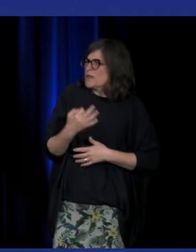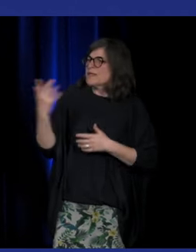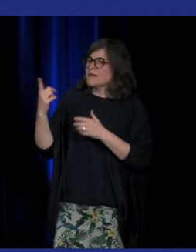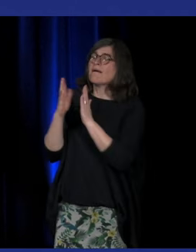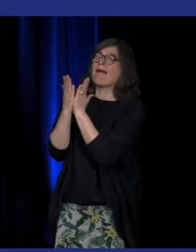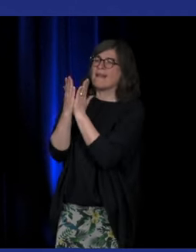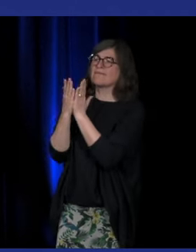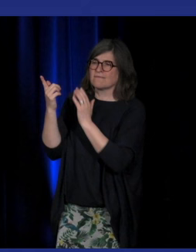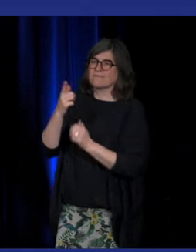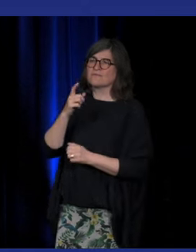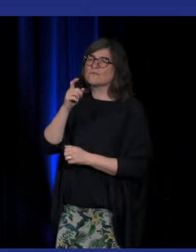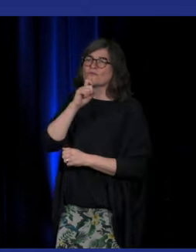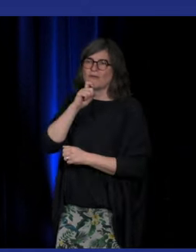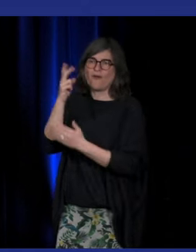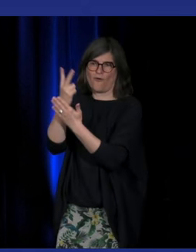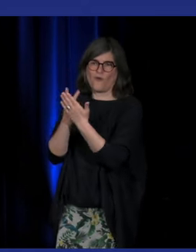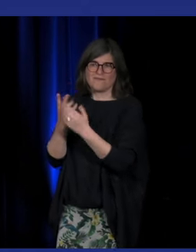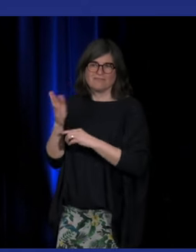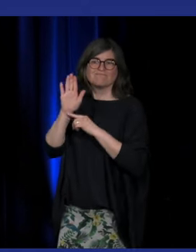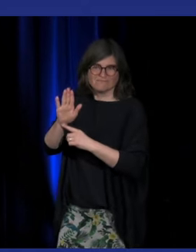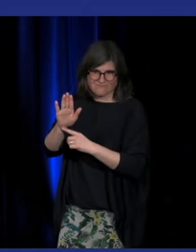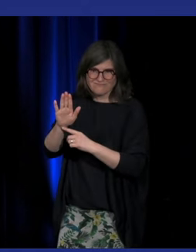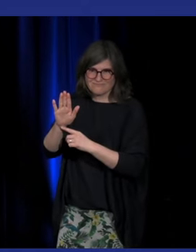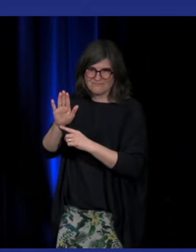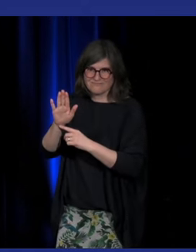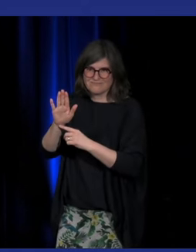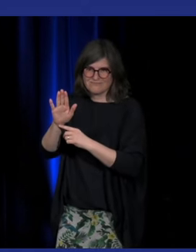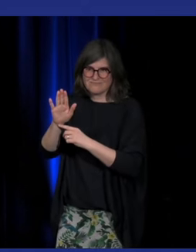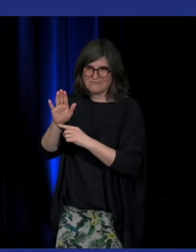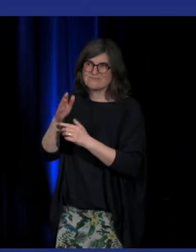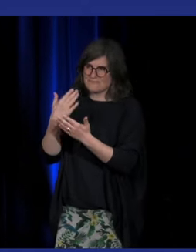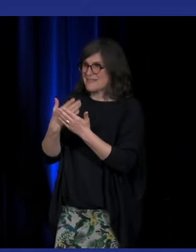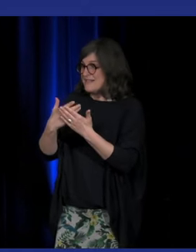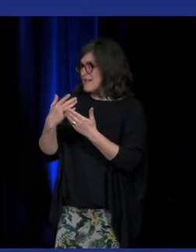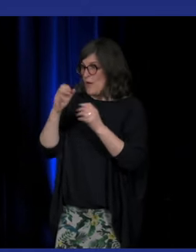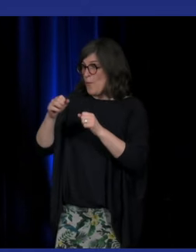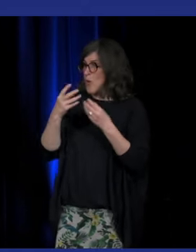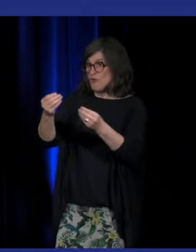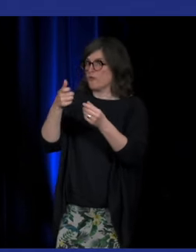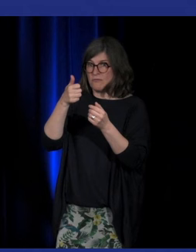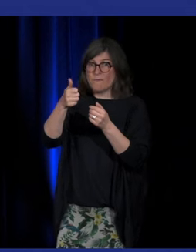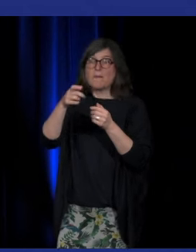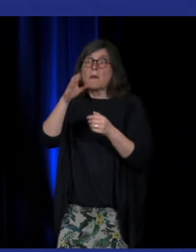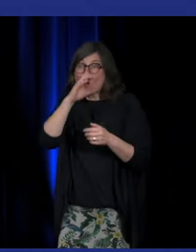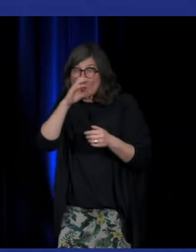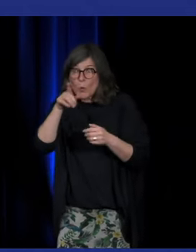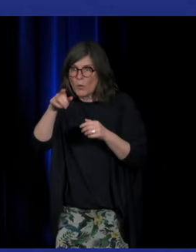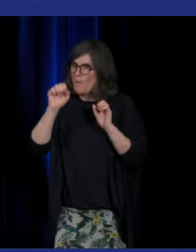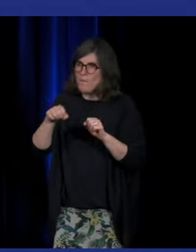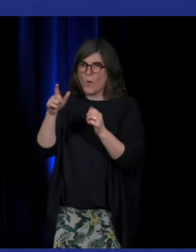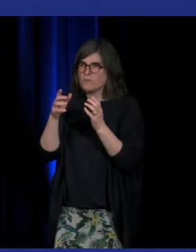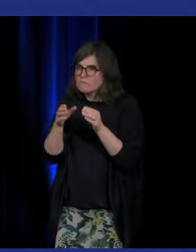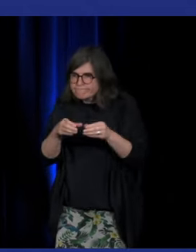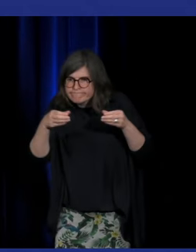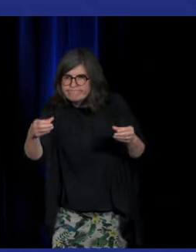'Olivier a montrés tout à l'heure, ils vont vous donner des pistes, si ça vous intéresse, les